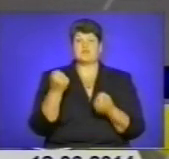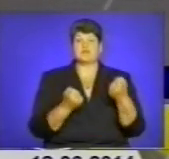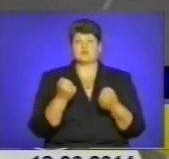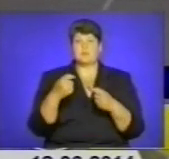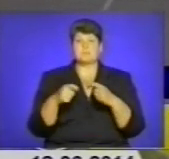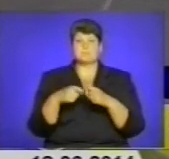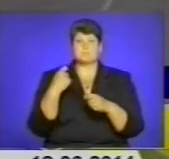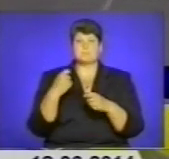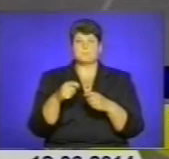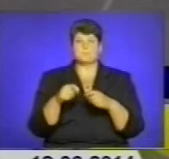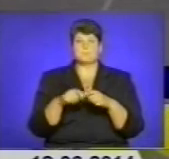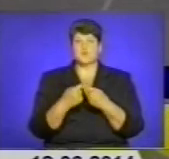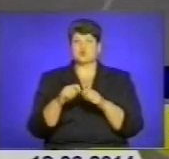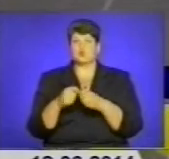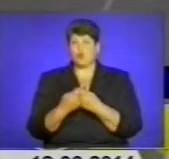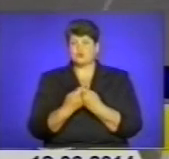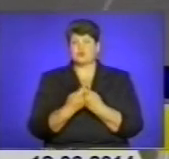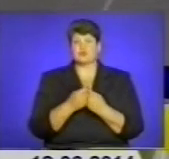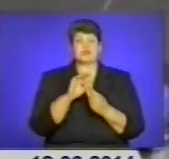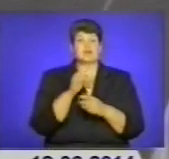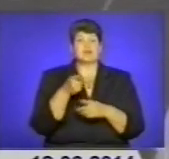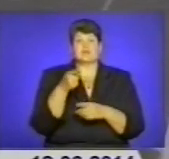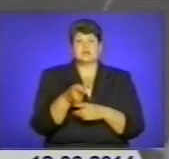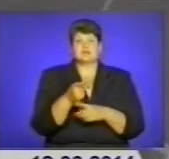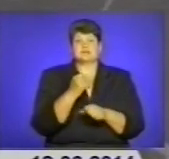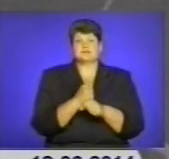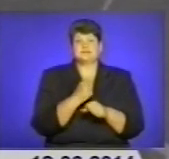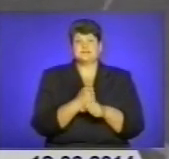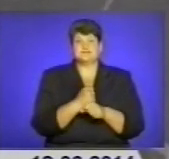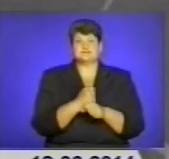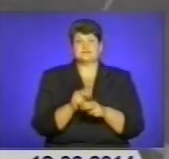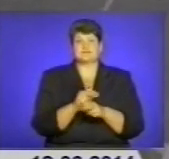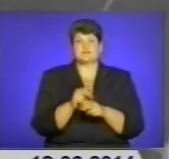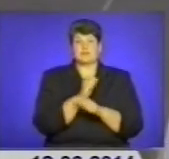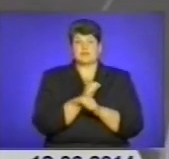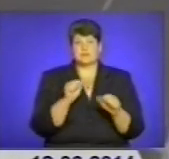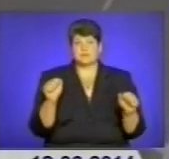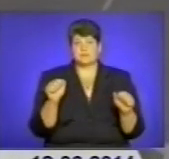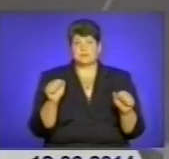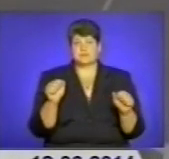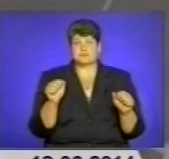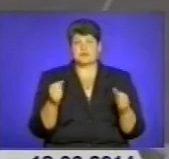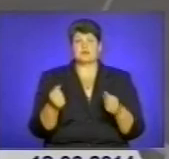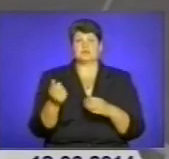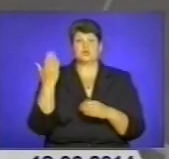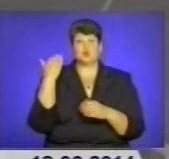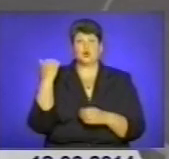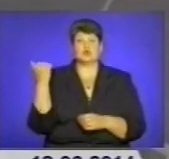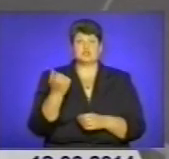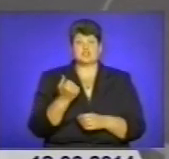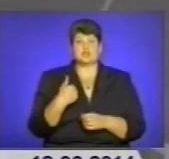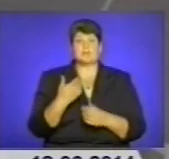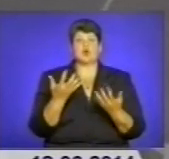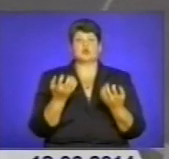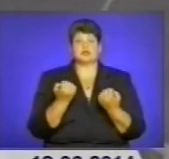пошкоджено. Практично всі вони не підлягають за рідким виключенням в встановленню. Буквально минулого тижня ми